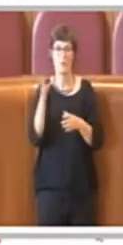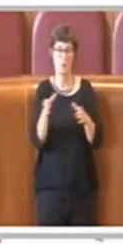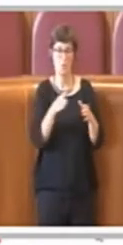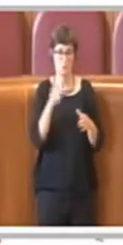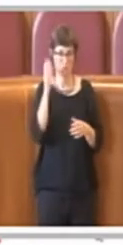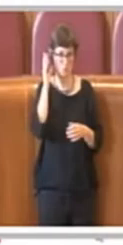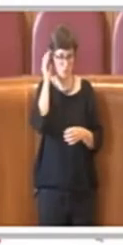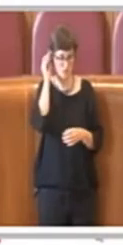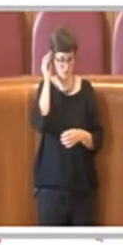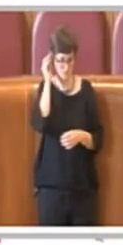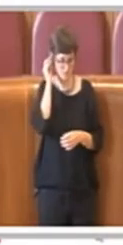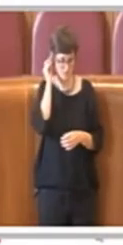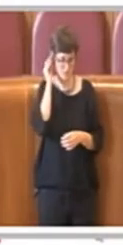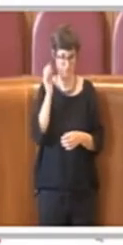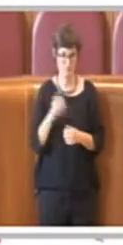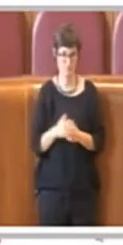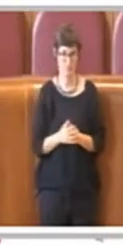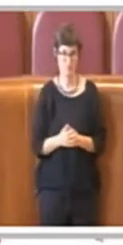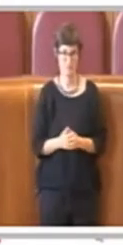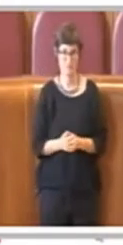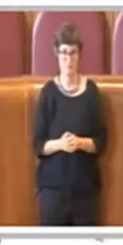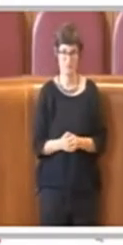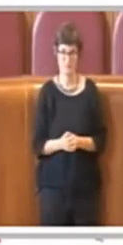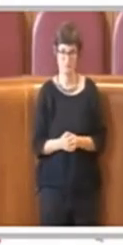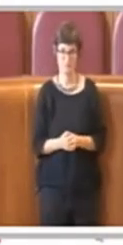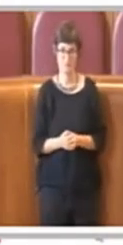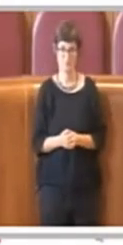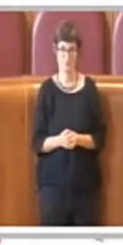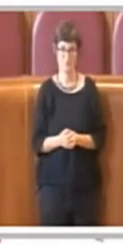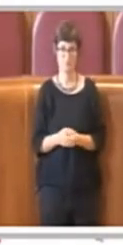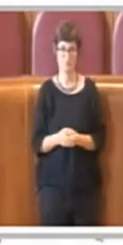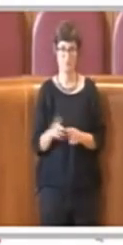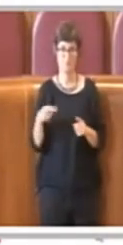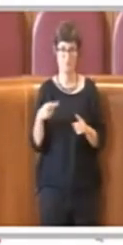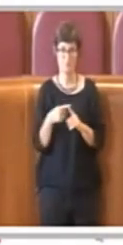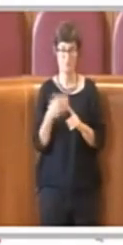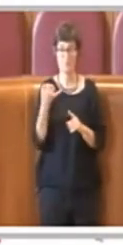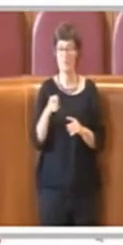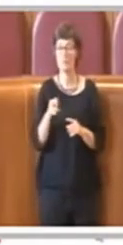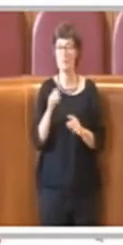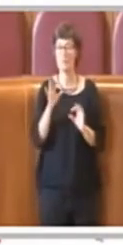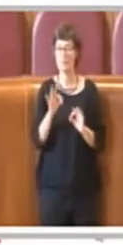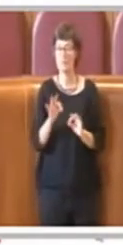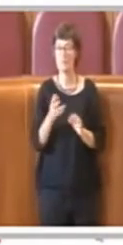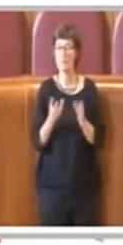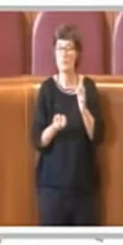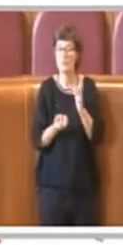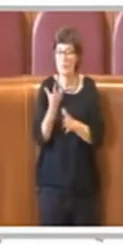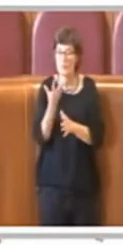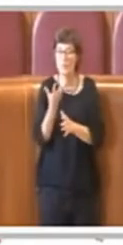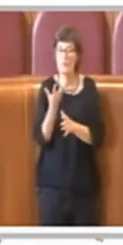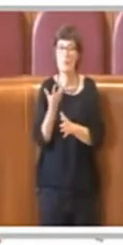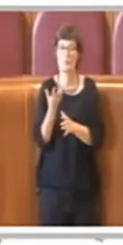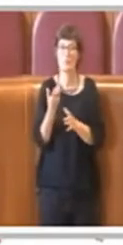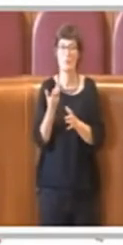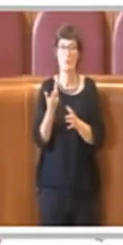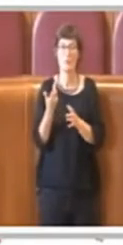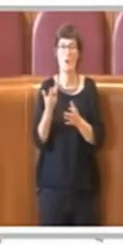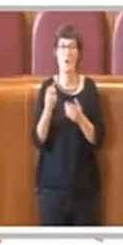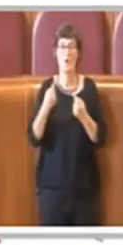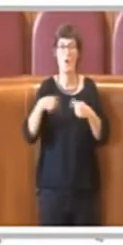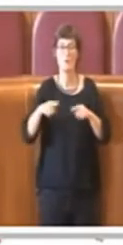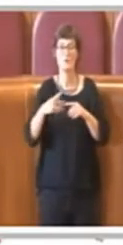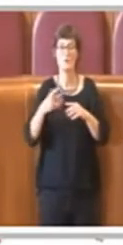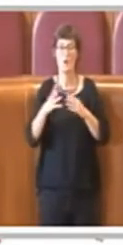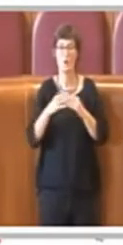la costituzione di un organo esecutivo allargato per rafforzare il ruolo attuativo e la